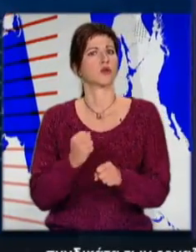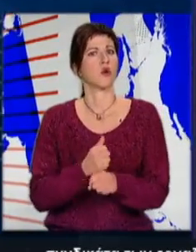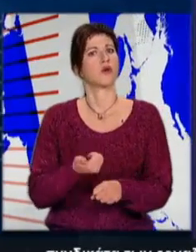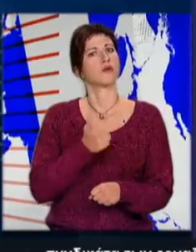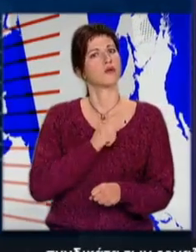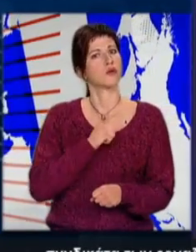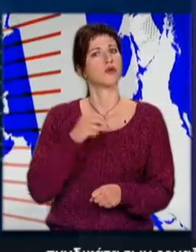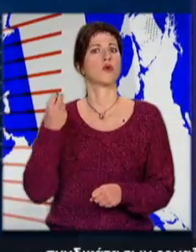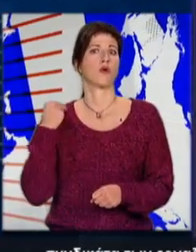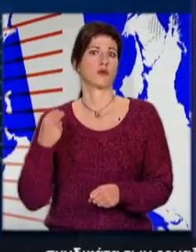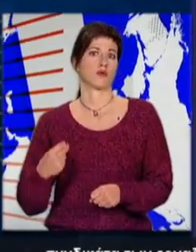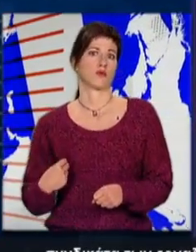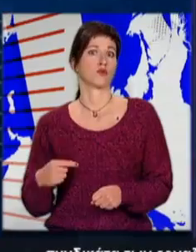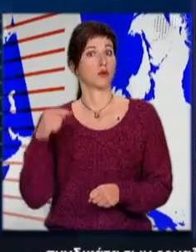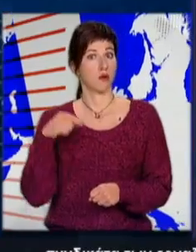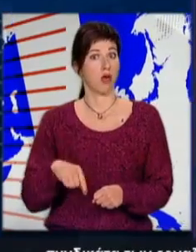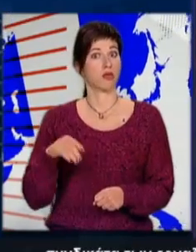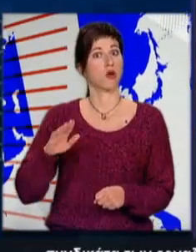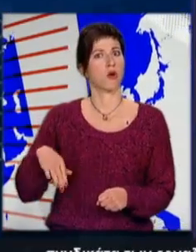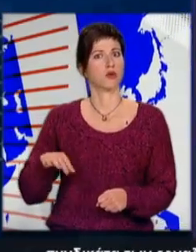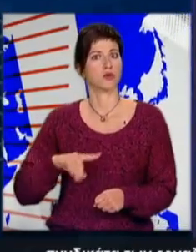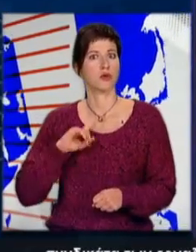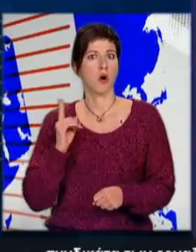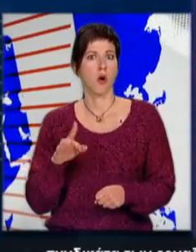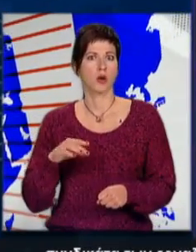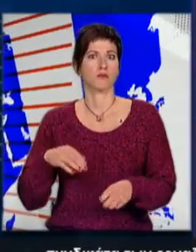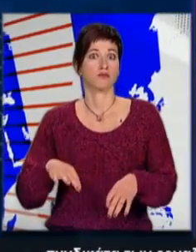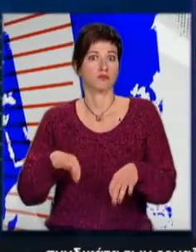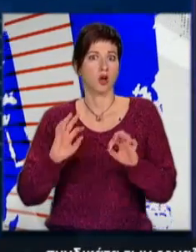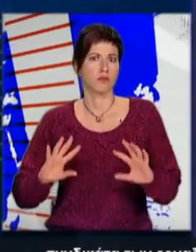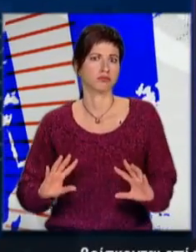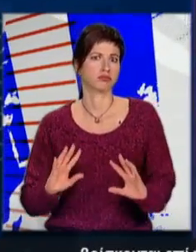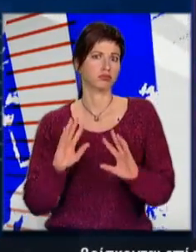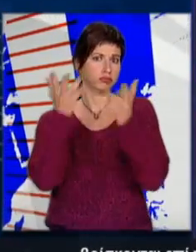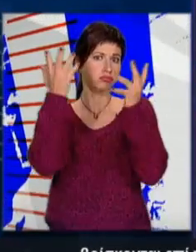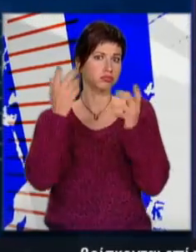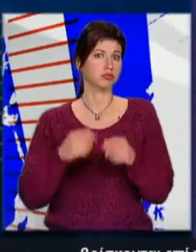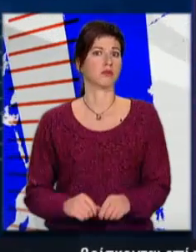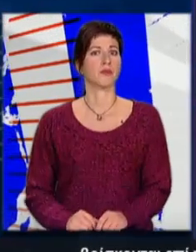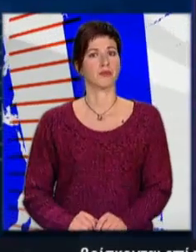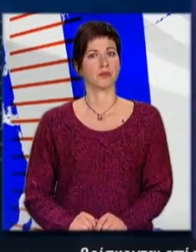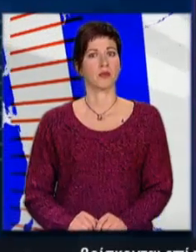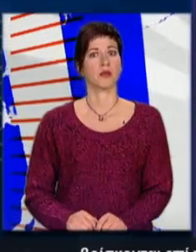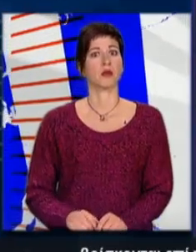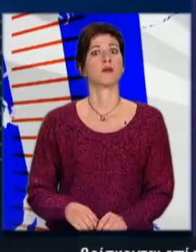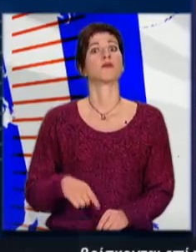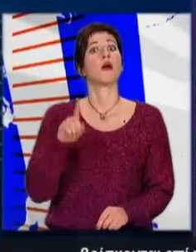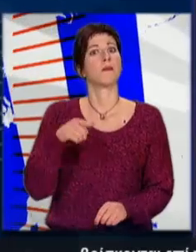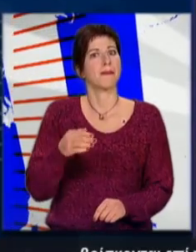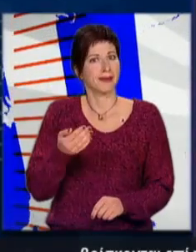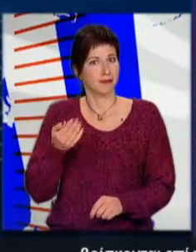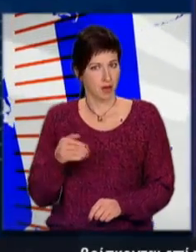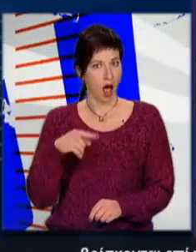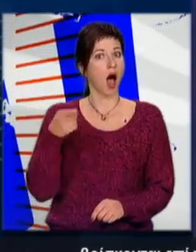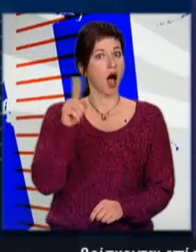εργαζομένων σε ιδιωτικό και δημόσιο τομέα με τους συνδικαλιστές και στην Κρήτη να βρίσκονται επί ποδός πολέμου. Μία